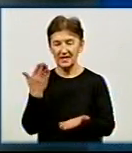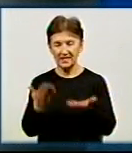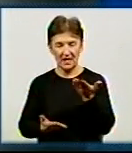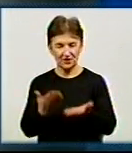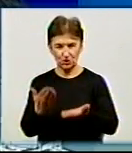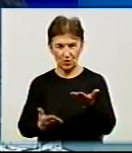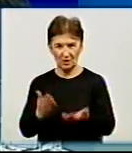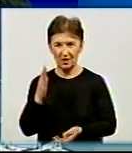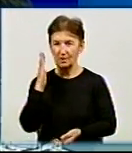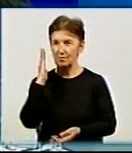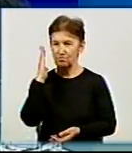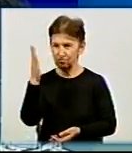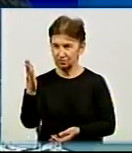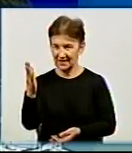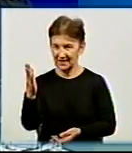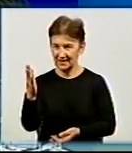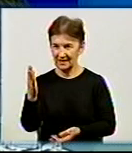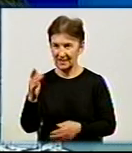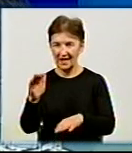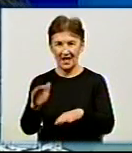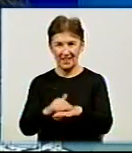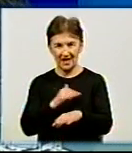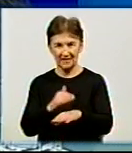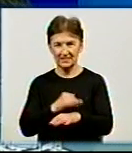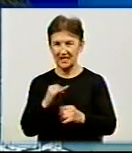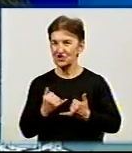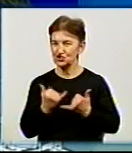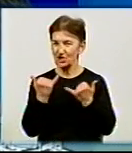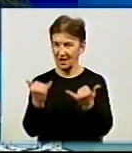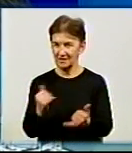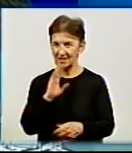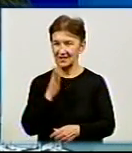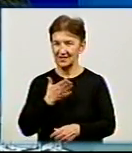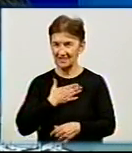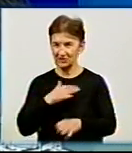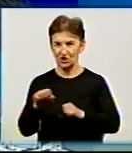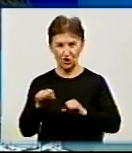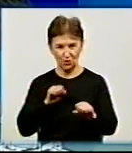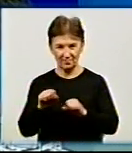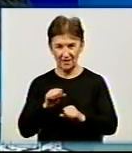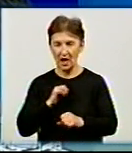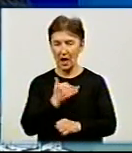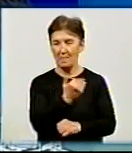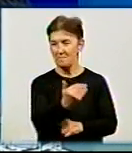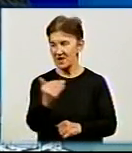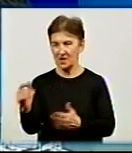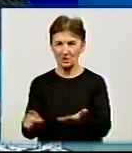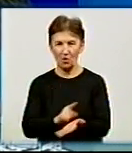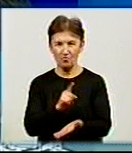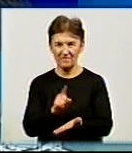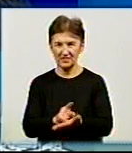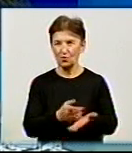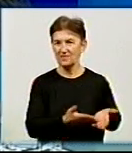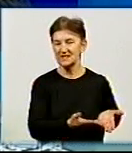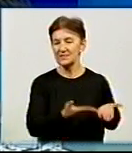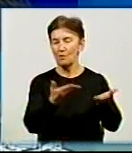буде на те ласка і шана наших керівників, ми їх обов'язково запросимо і я